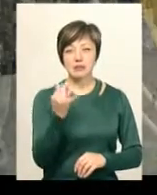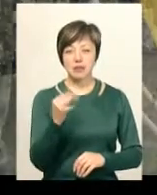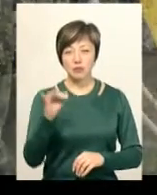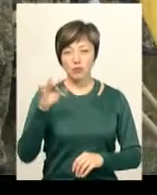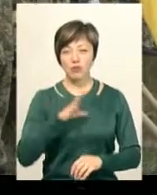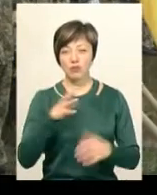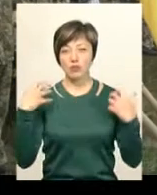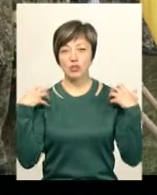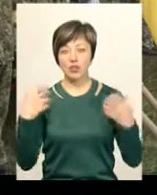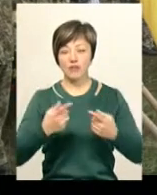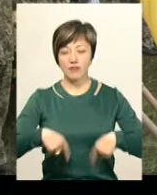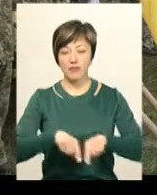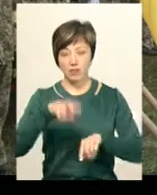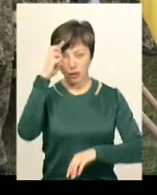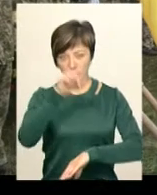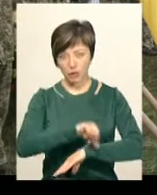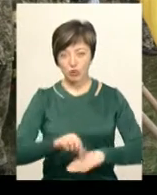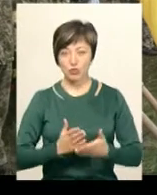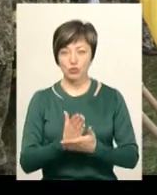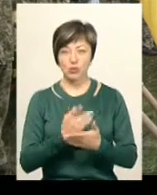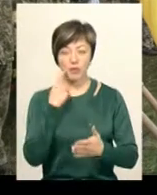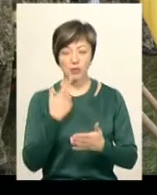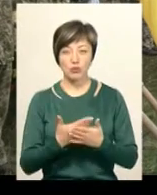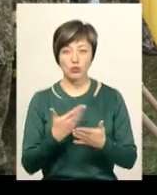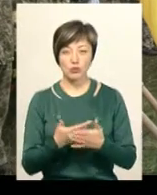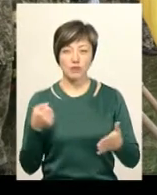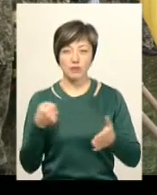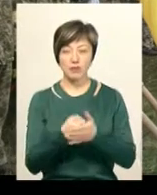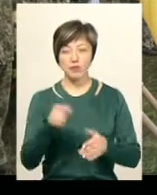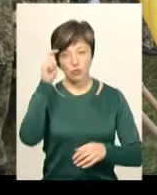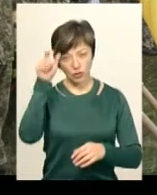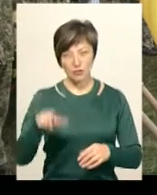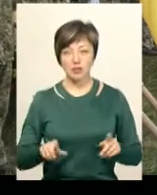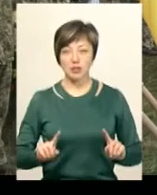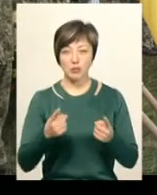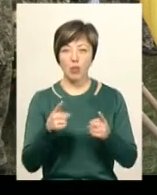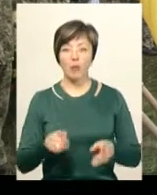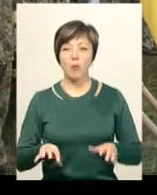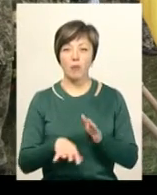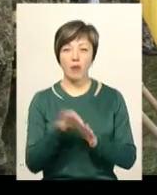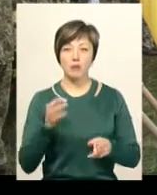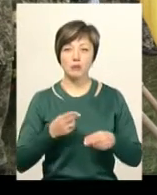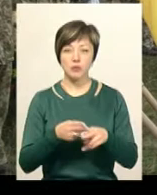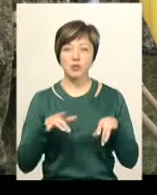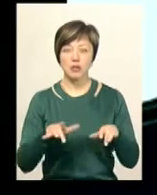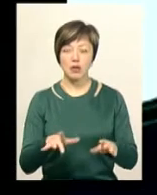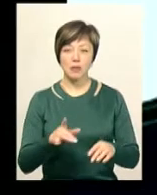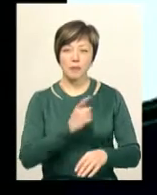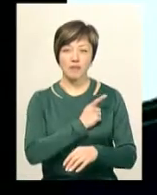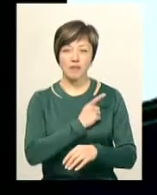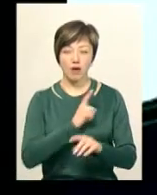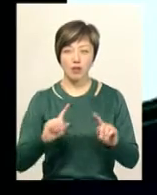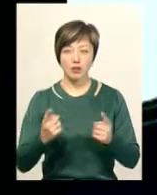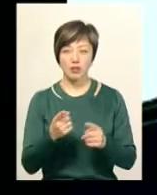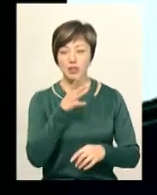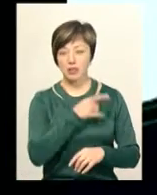відділу Держприкордонслужби «Ділове». Підозрюваного в наїзді на чоловіка затримали та обрали запобіжний захід у вигляді тримання під вартою